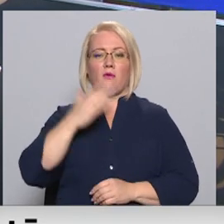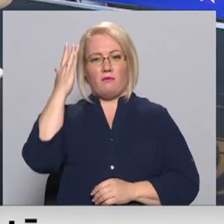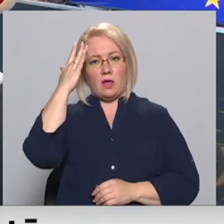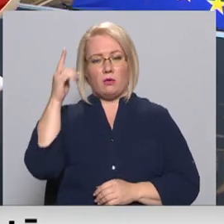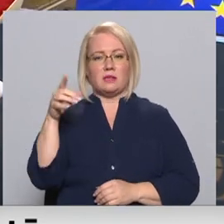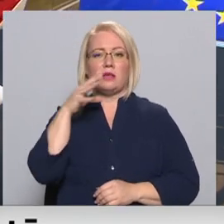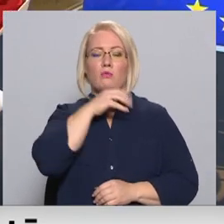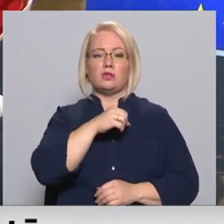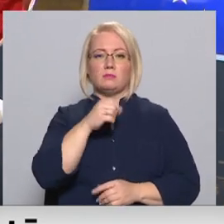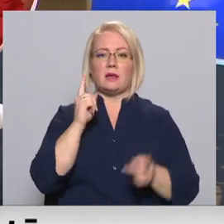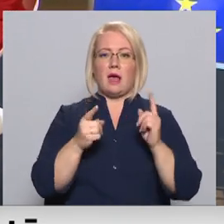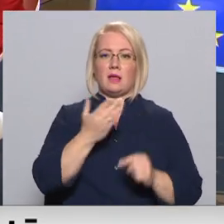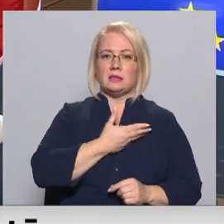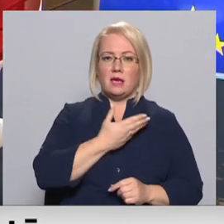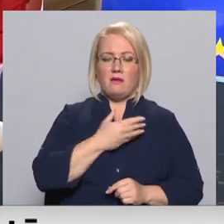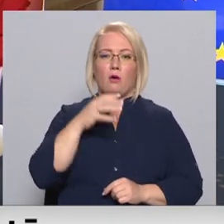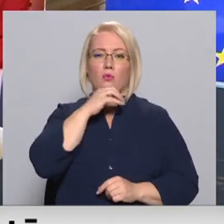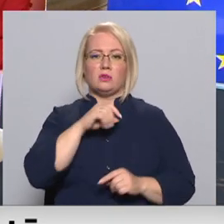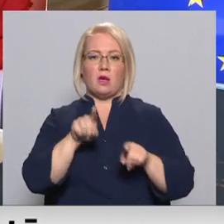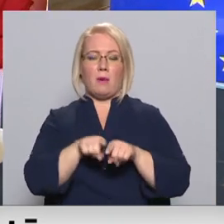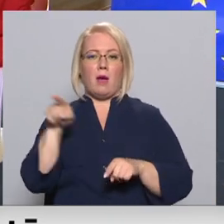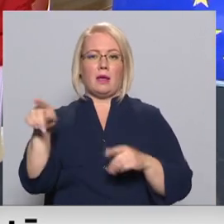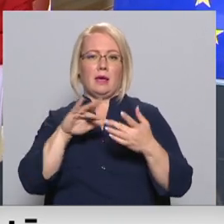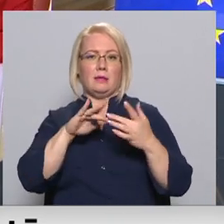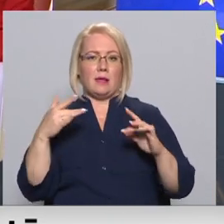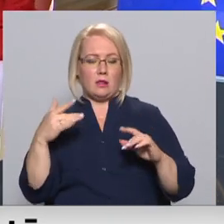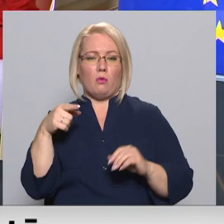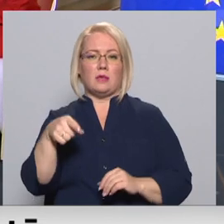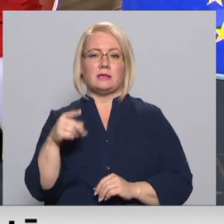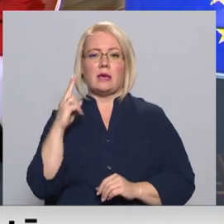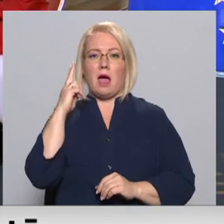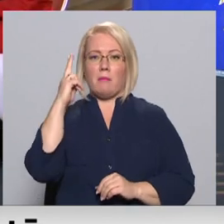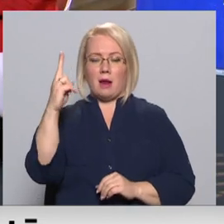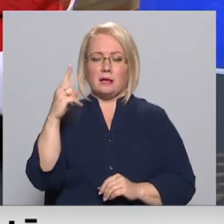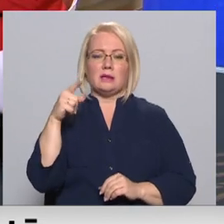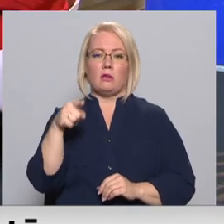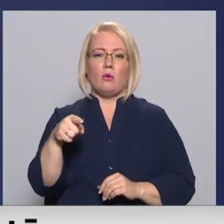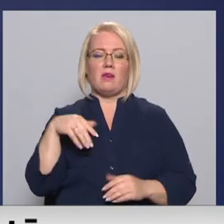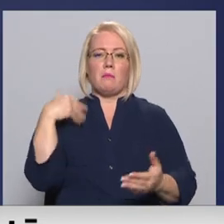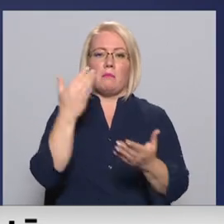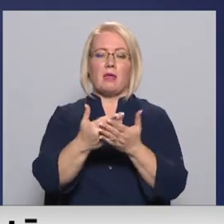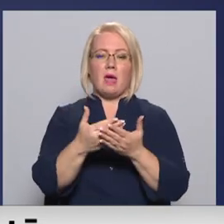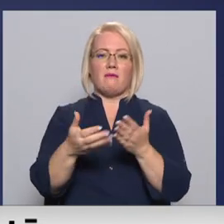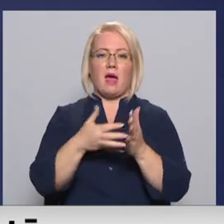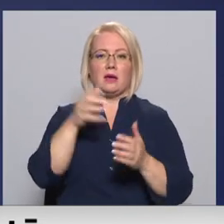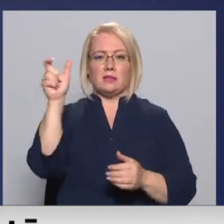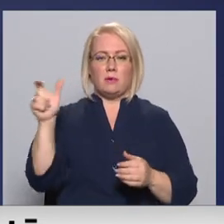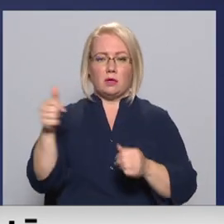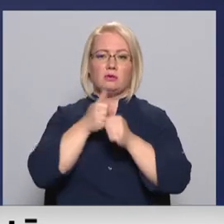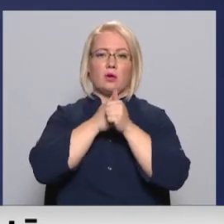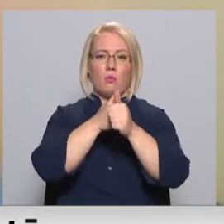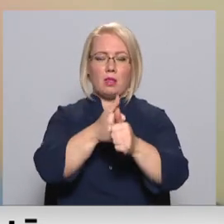dzīvē, tas ir noziegums arī internetā. Un šīm platformām ir jāpārliecina, ka arēnā, ko viņi piedāvā lietotājiem, tiek sēkots